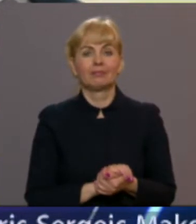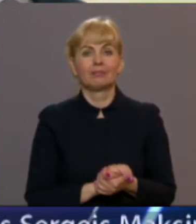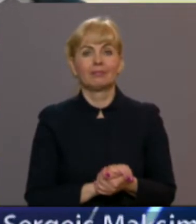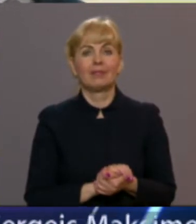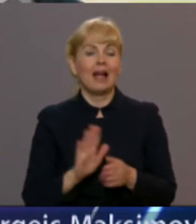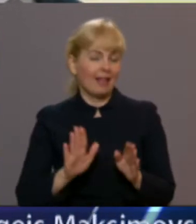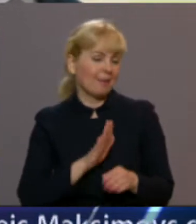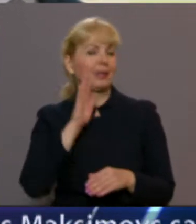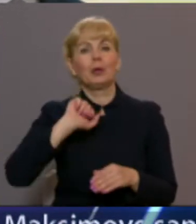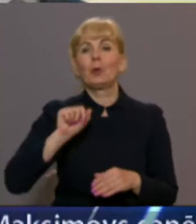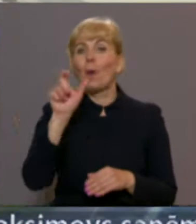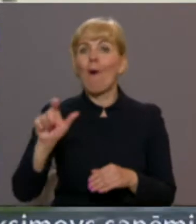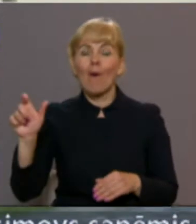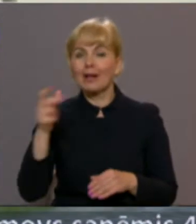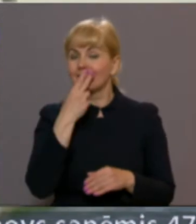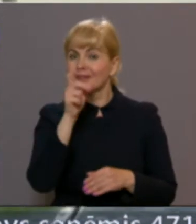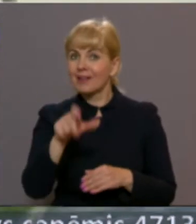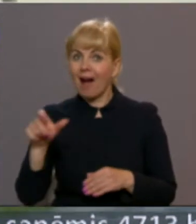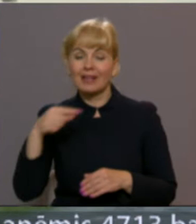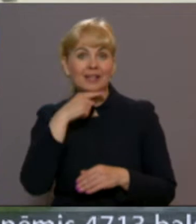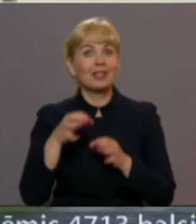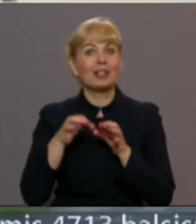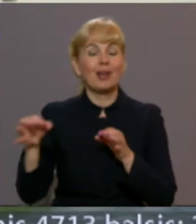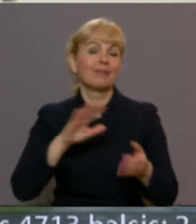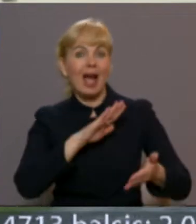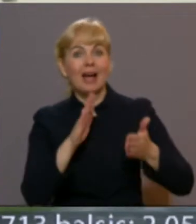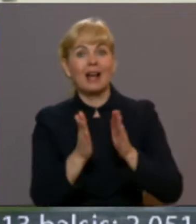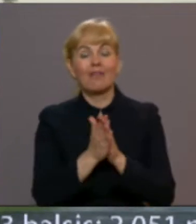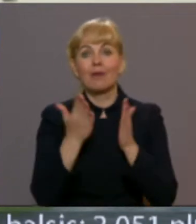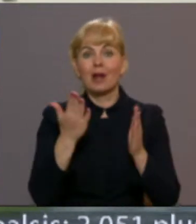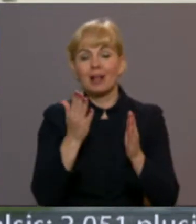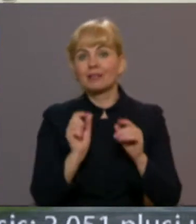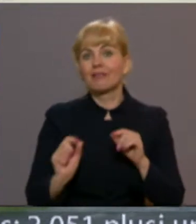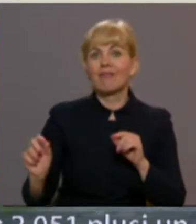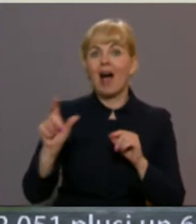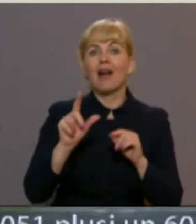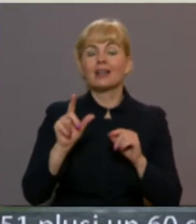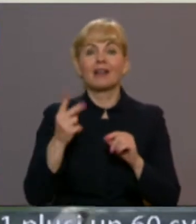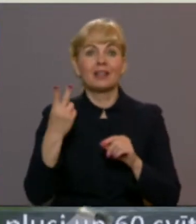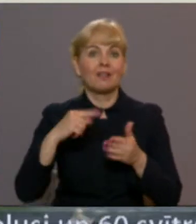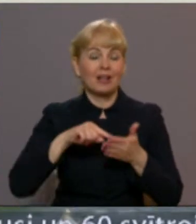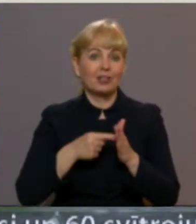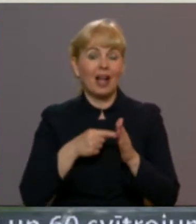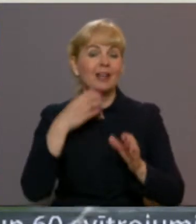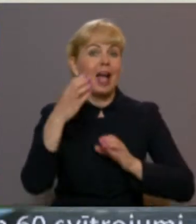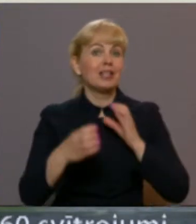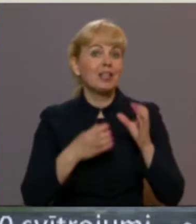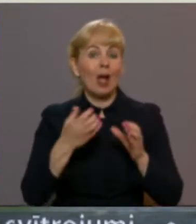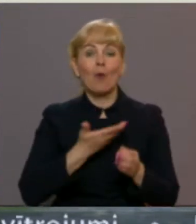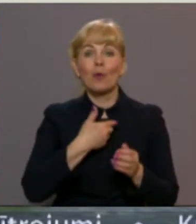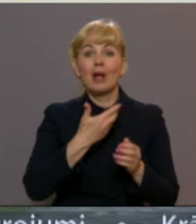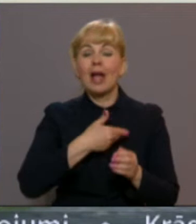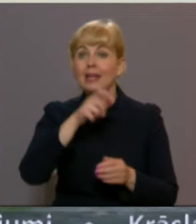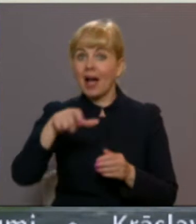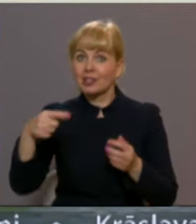Labrīt, kolēģi! Labrīt, skatītāji! Cēsu novads reformas rezultātā ir pieaudzis vairāk nekā divas reizes gan ģeogrāfiski, gan iedzīvotāju